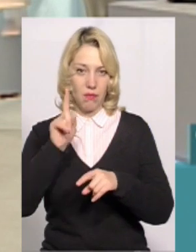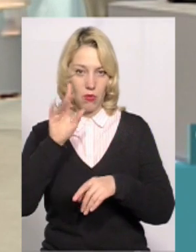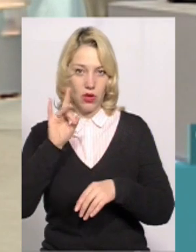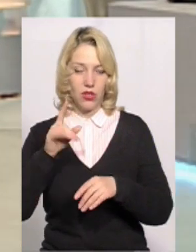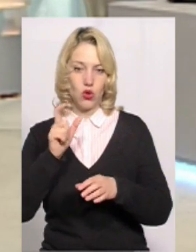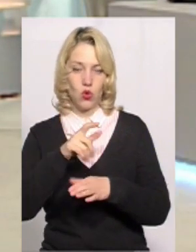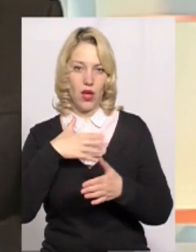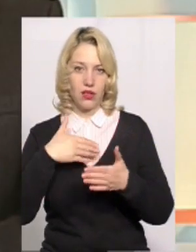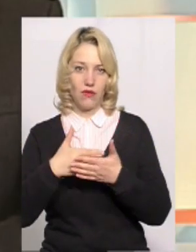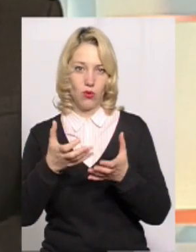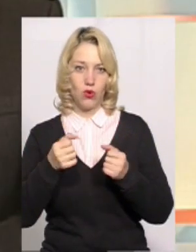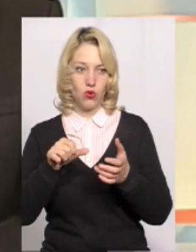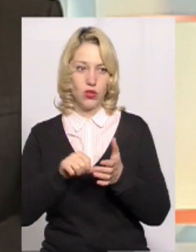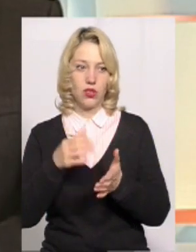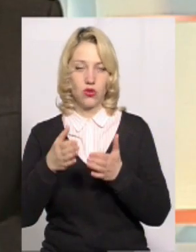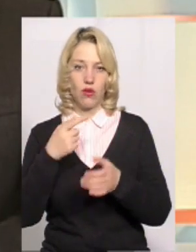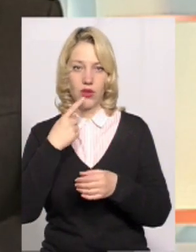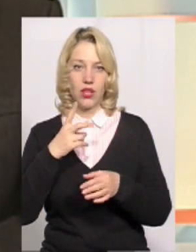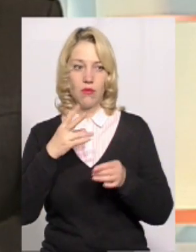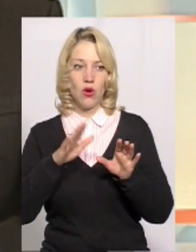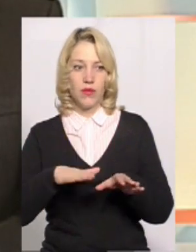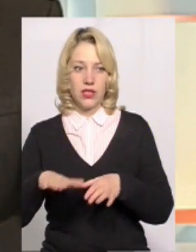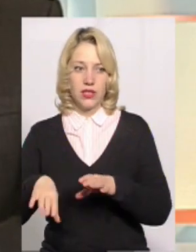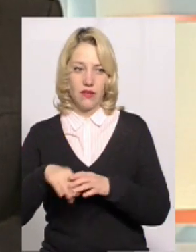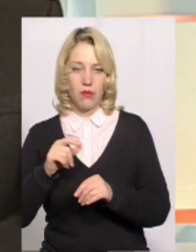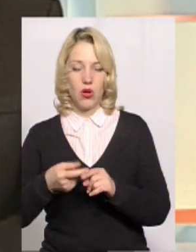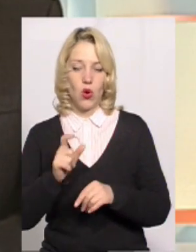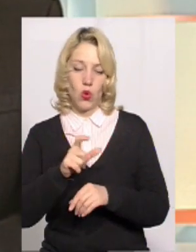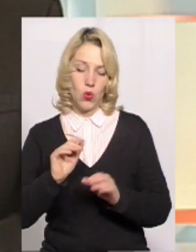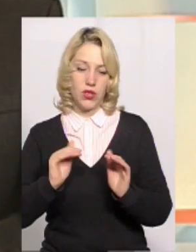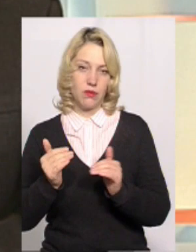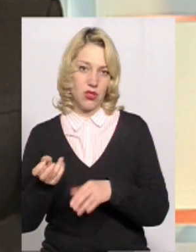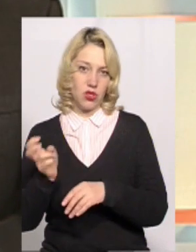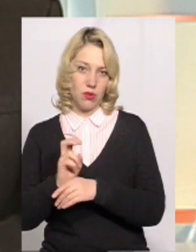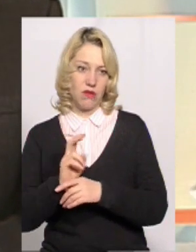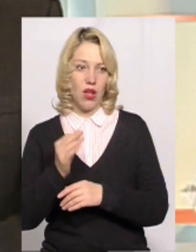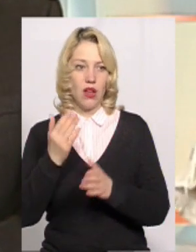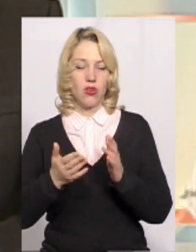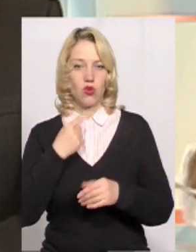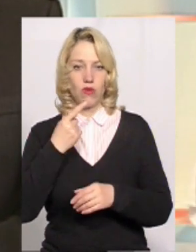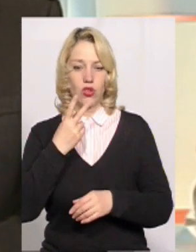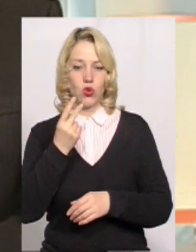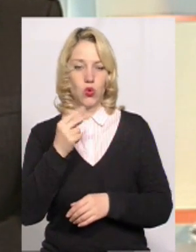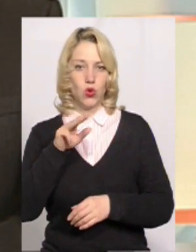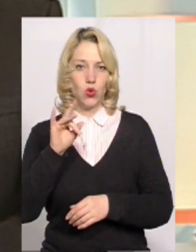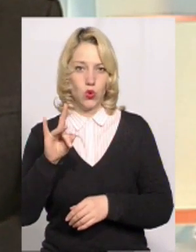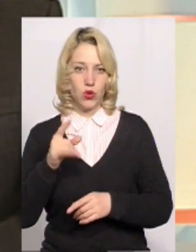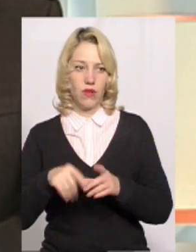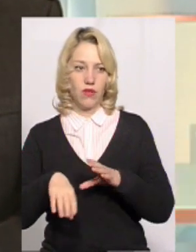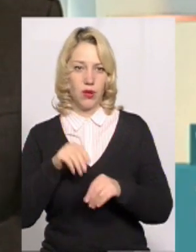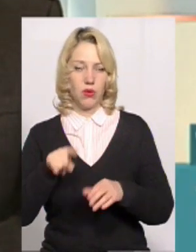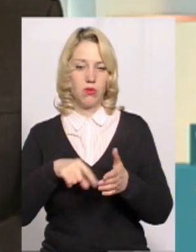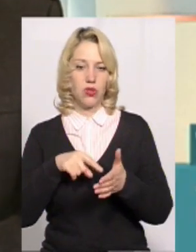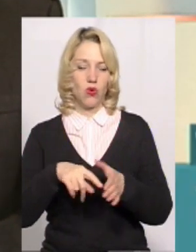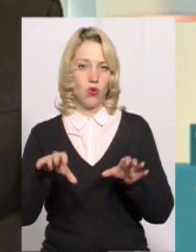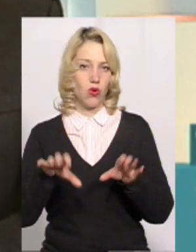активніше беруть участь. Якщо говорити про місцеві, то трішечки менше, зазвичай, явка. А якщо говорити про другий тур, наприклад, там, виборів